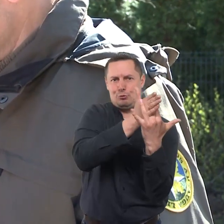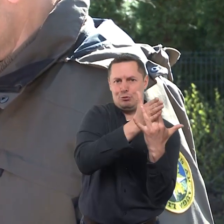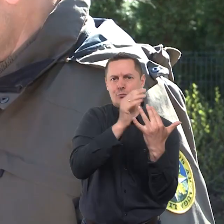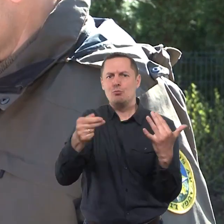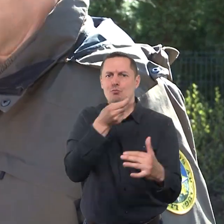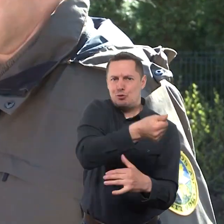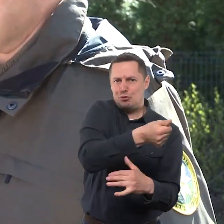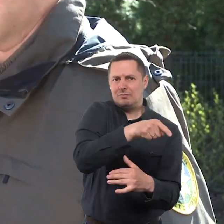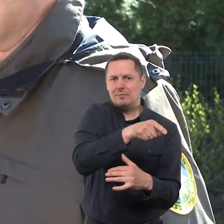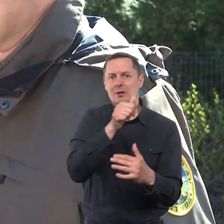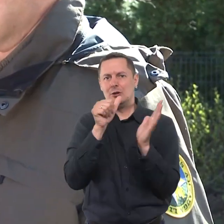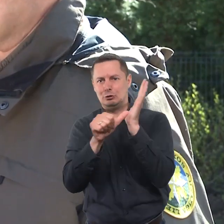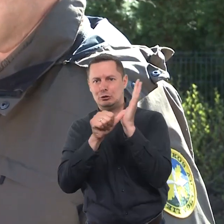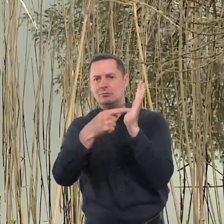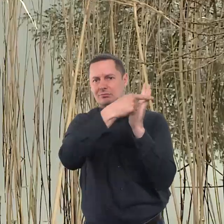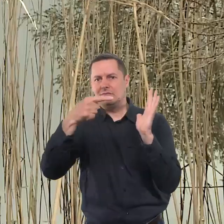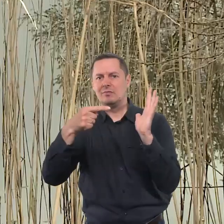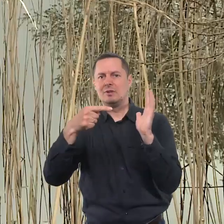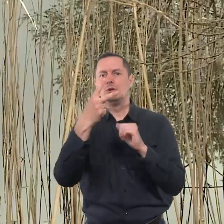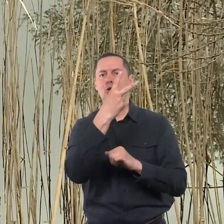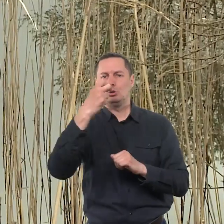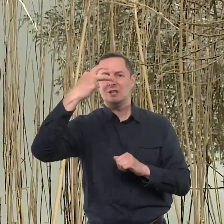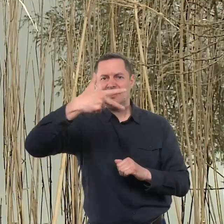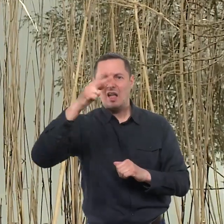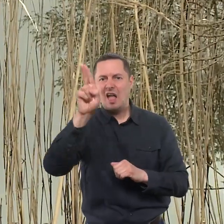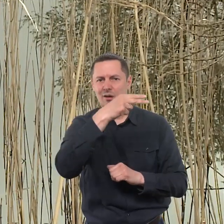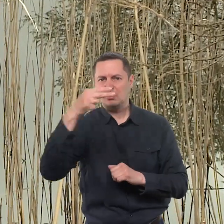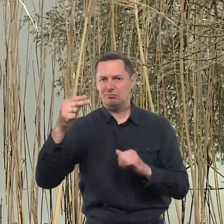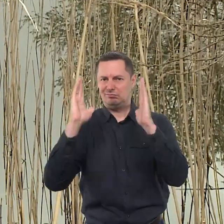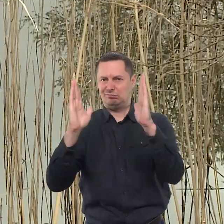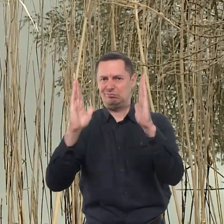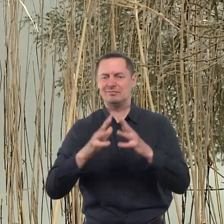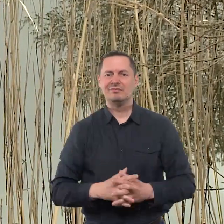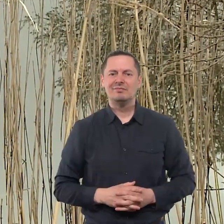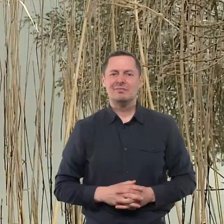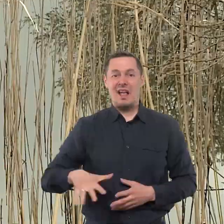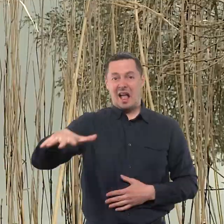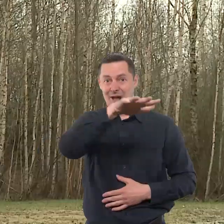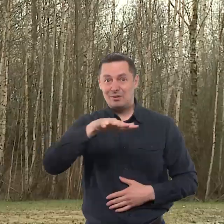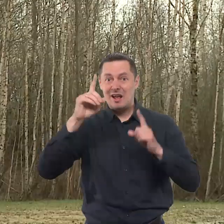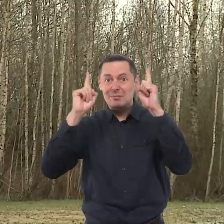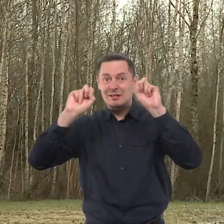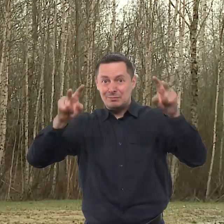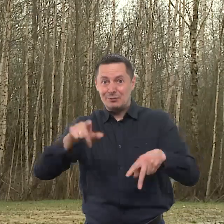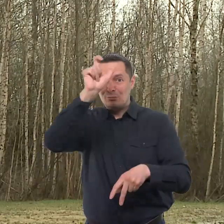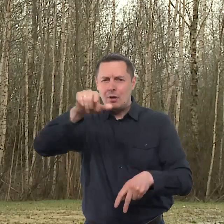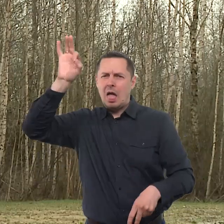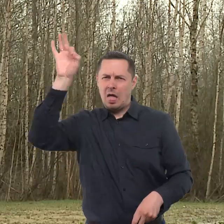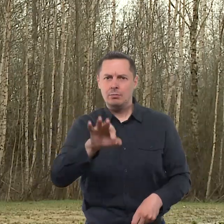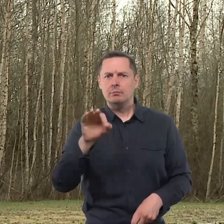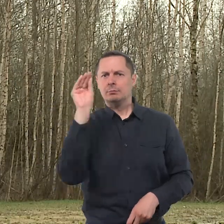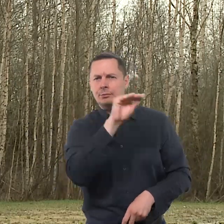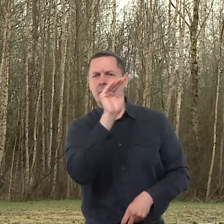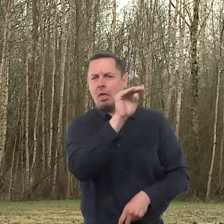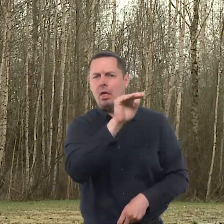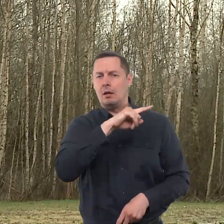pradžiai nuo 60 iki 230. Aplinkos apsaugos specialistai dažnai gauna skambučių dėl netinkamai šalinamų želdinių.